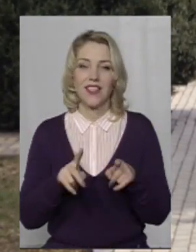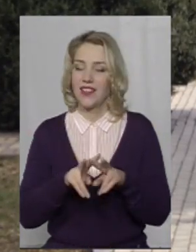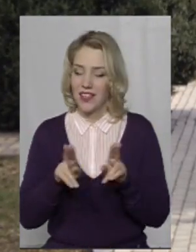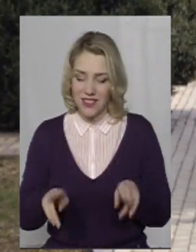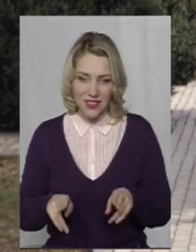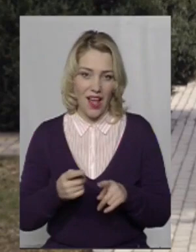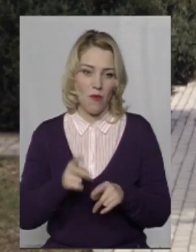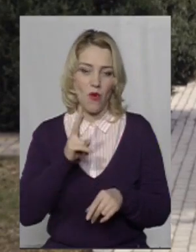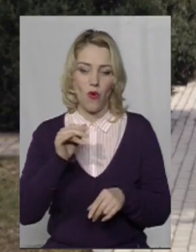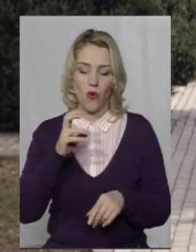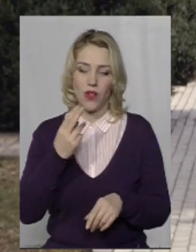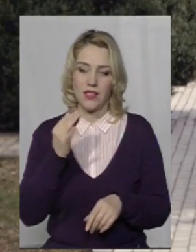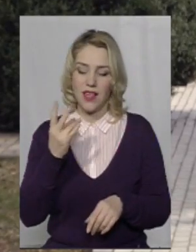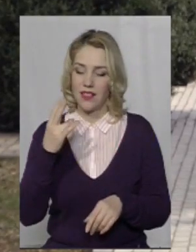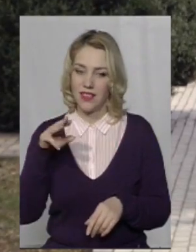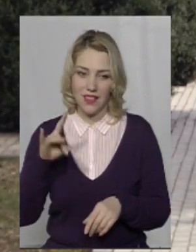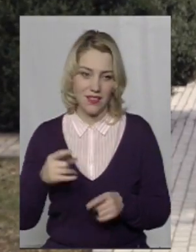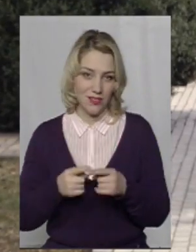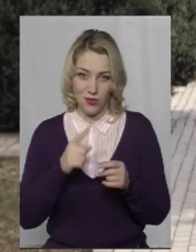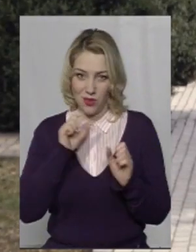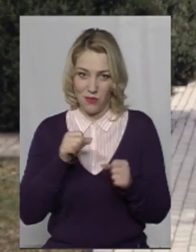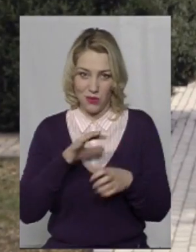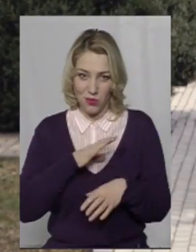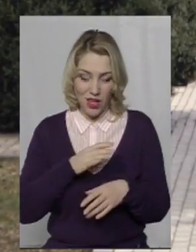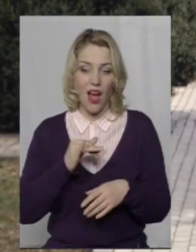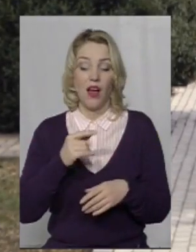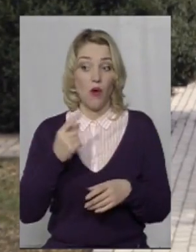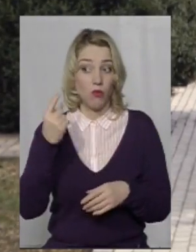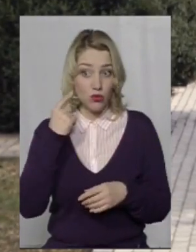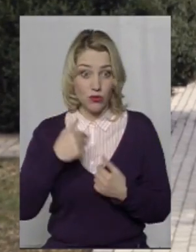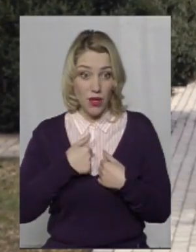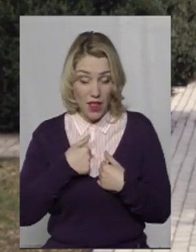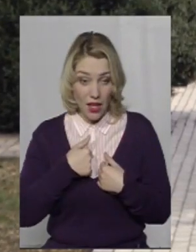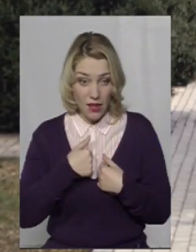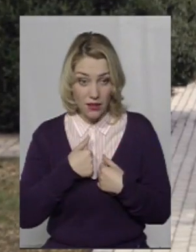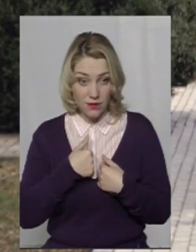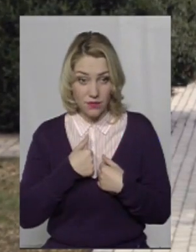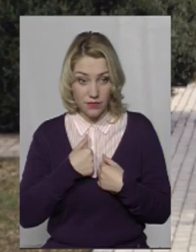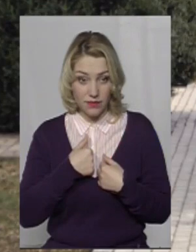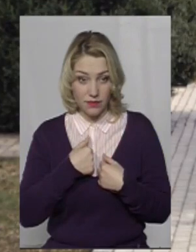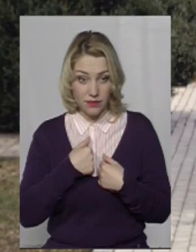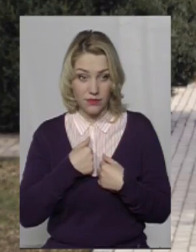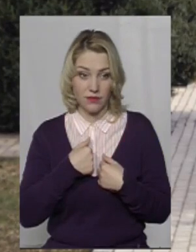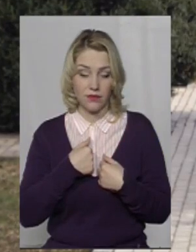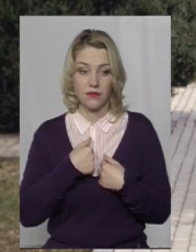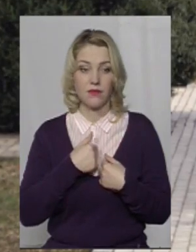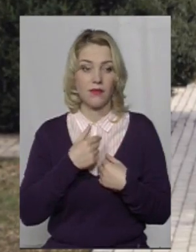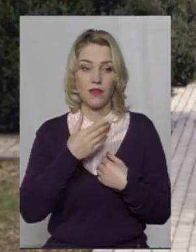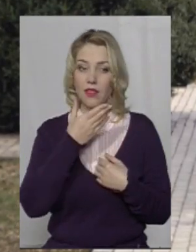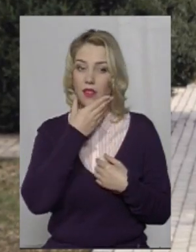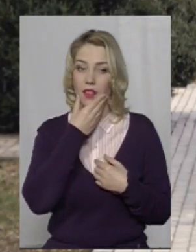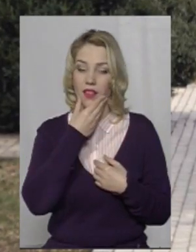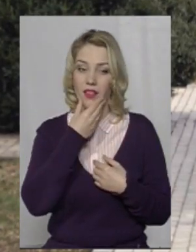неможливо, якщо це колд-центр, почувши мене, ну, дуже негарно